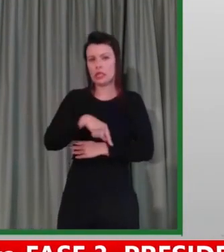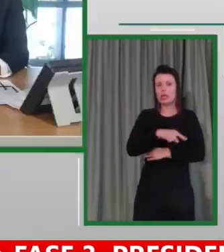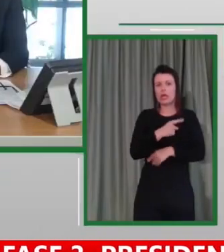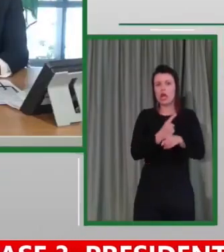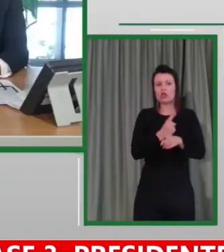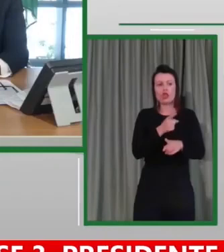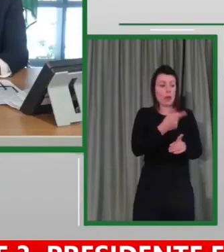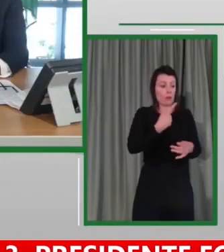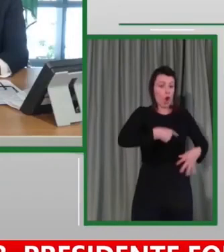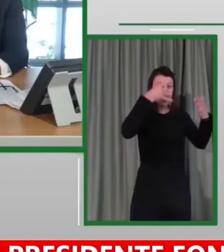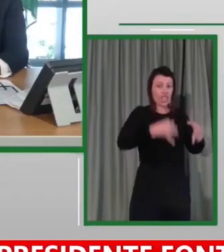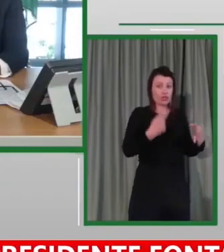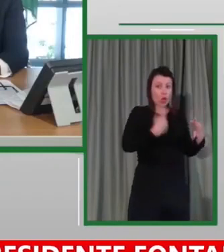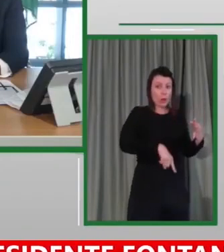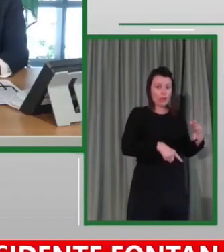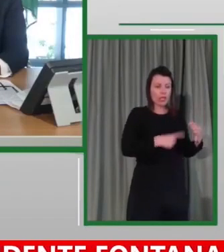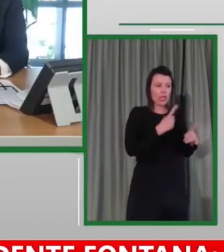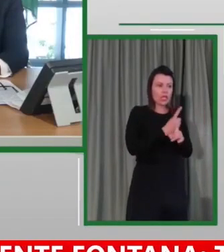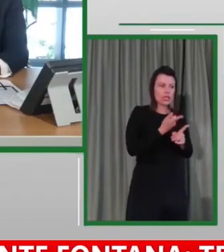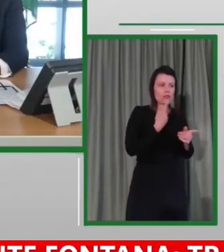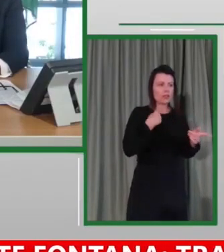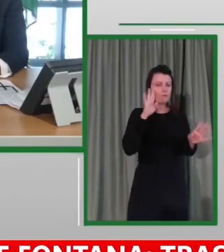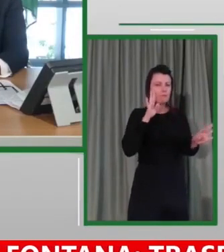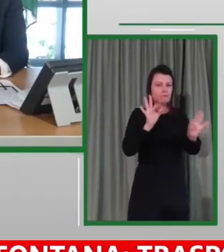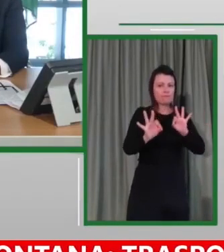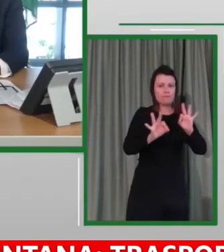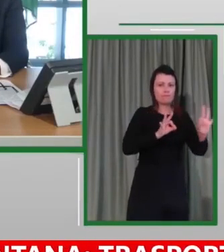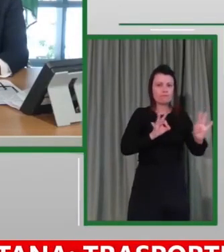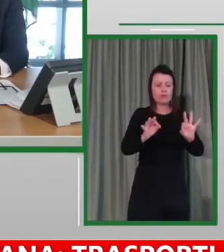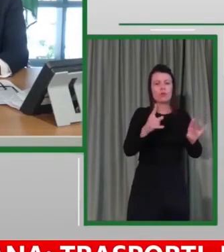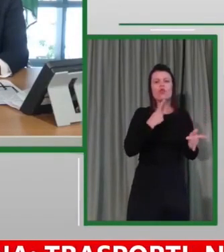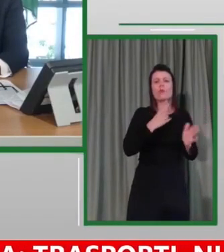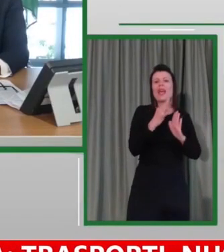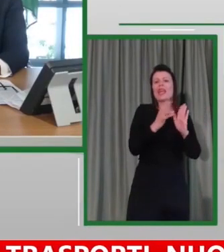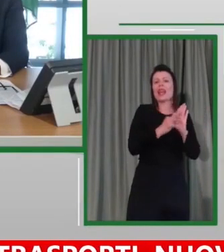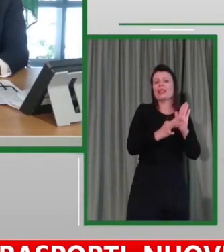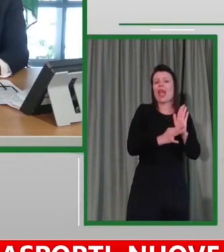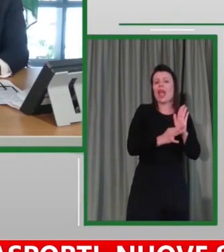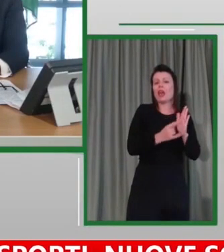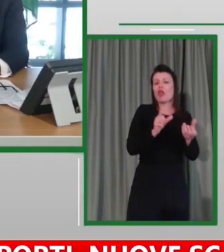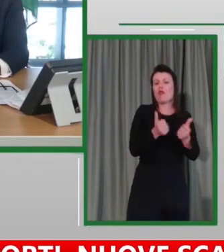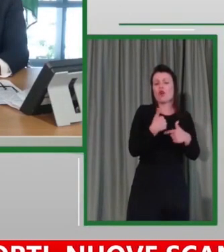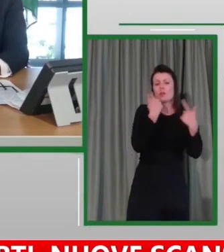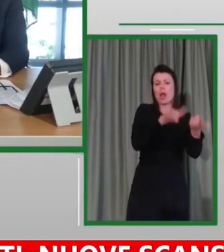maniera più criteriata e conforme, meno penalizzanti in un momento già così critico come quello attuale.